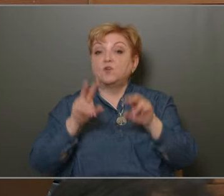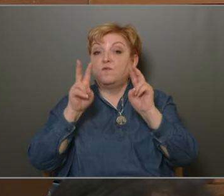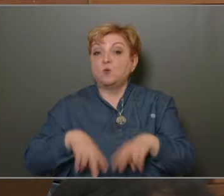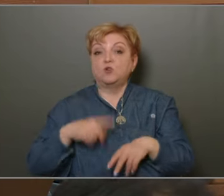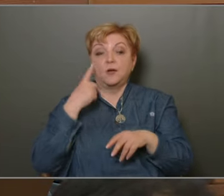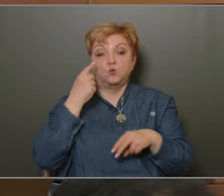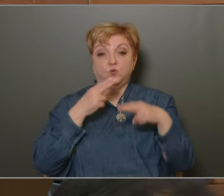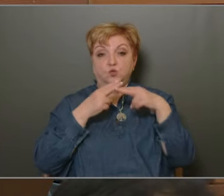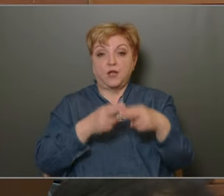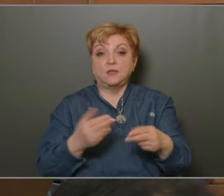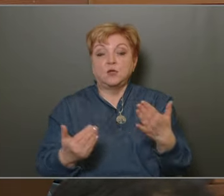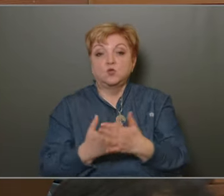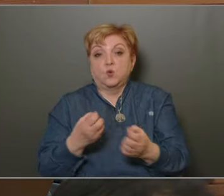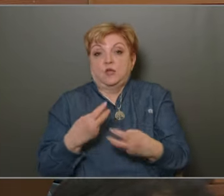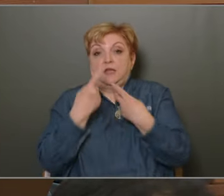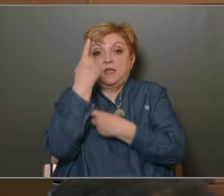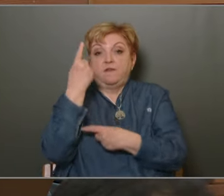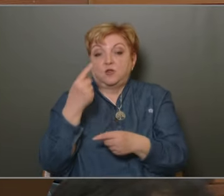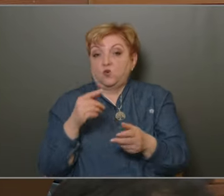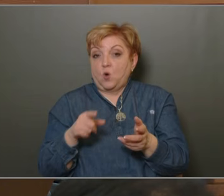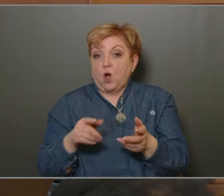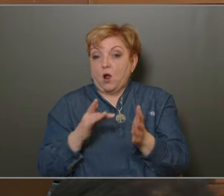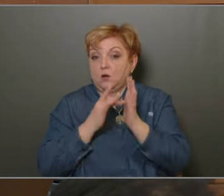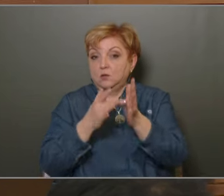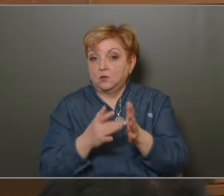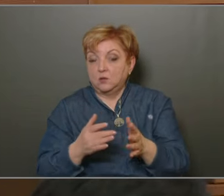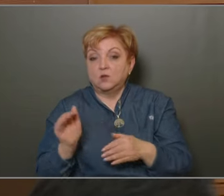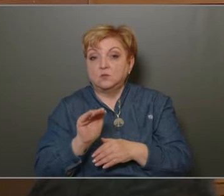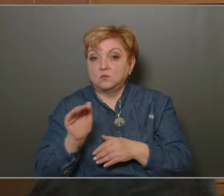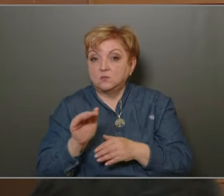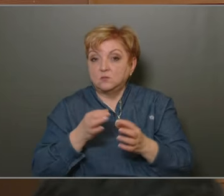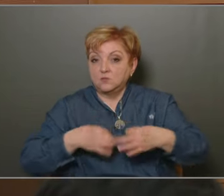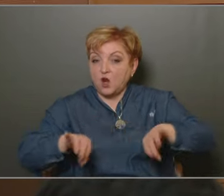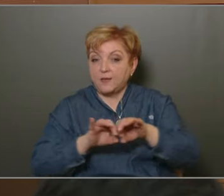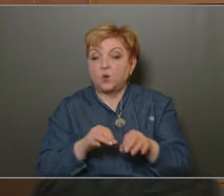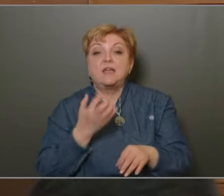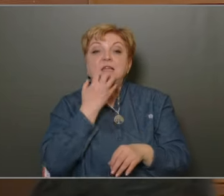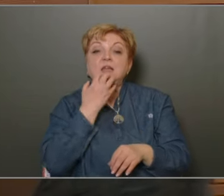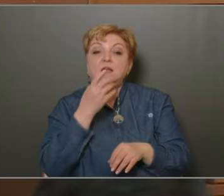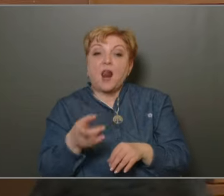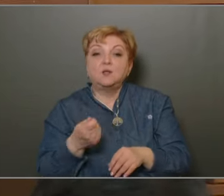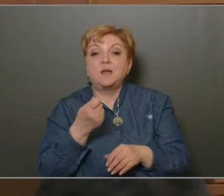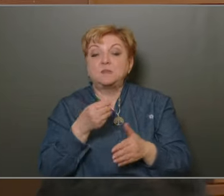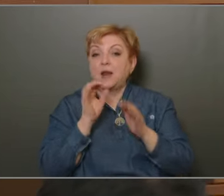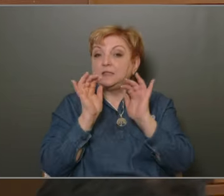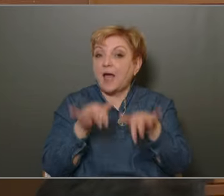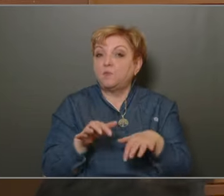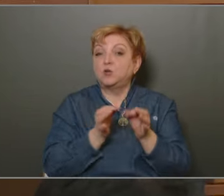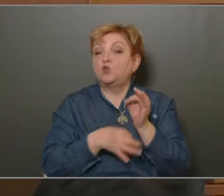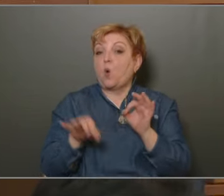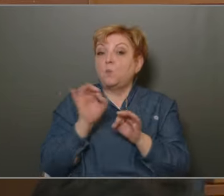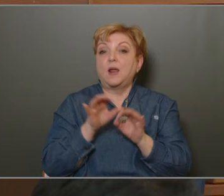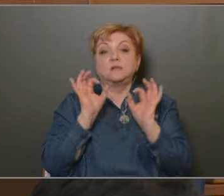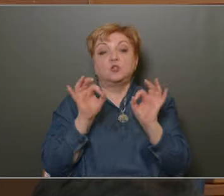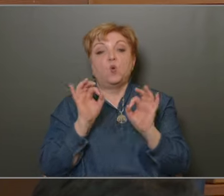tudjunk segíteni a folyamatosan új kihívásokkal szembesülő rászúroló családokat, gyermekeket. Az igényelhető pénzbeli támogatások, a